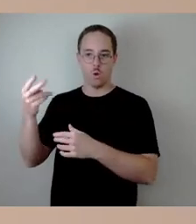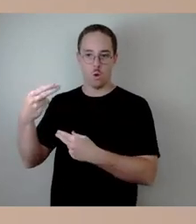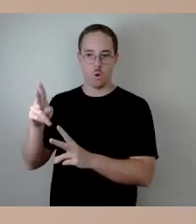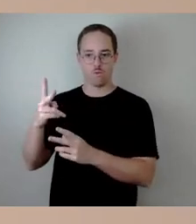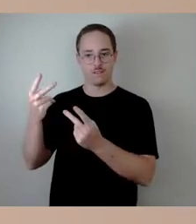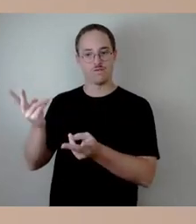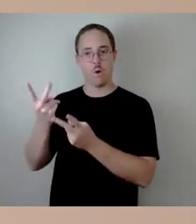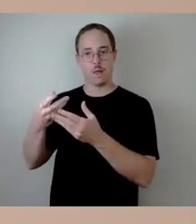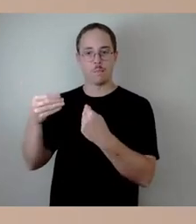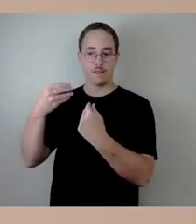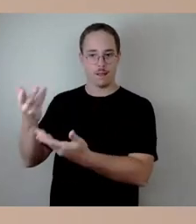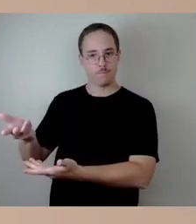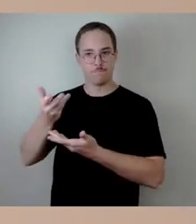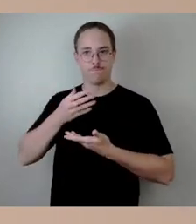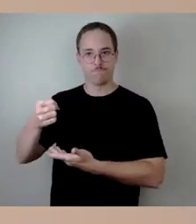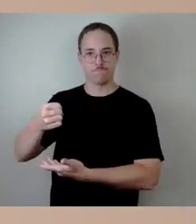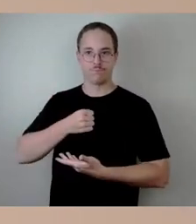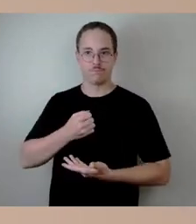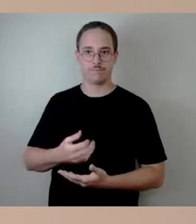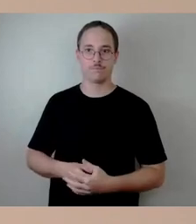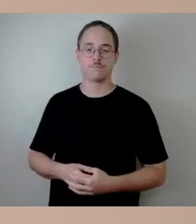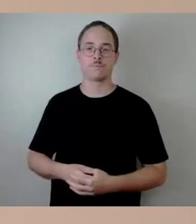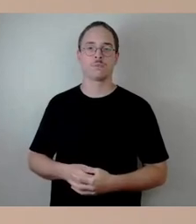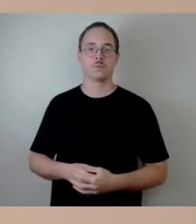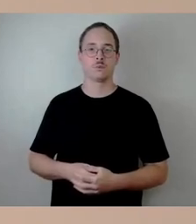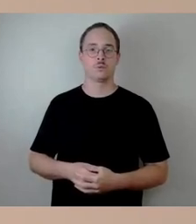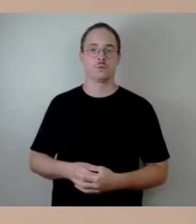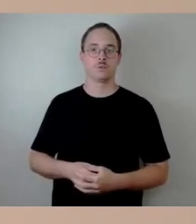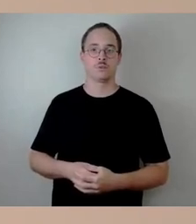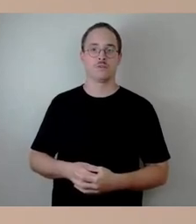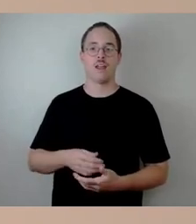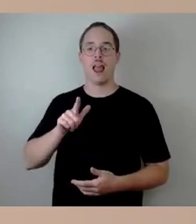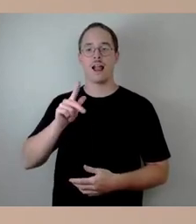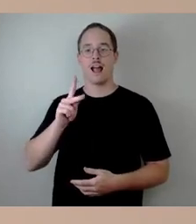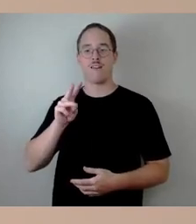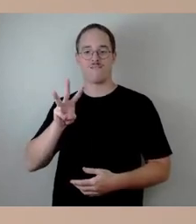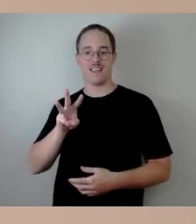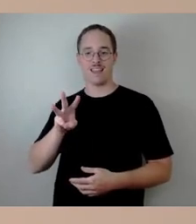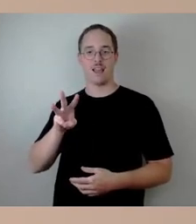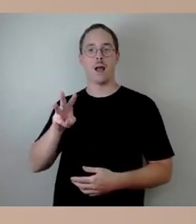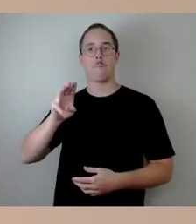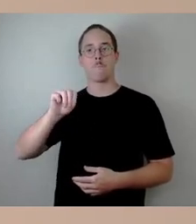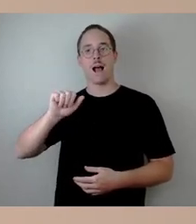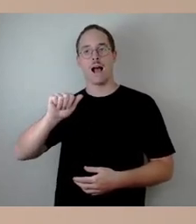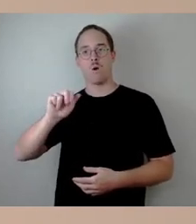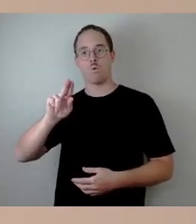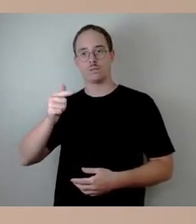Kommunen einen kleinen Krümel von den Milliarden der Lkw-Maut ab, für die